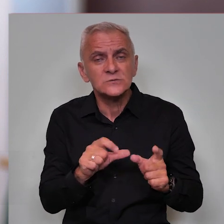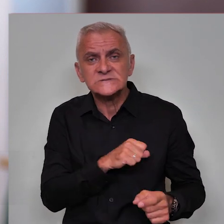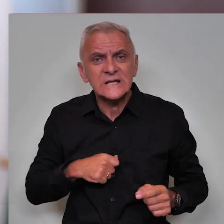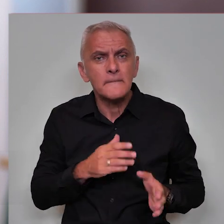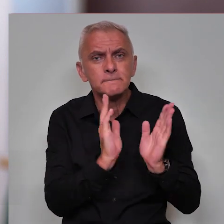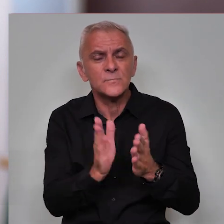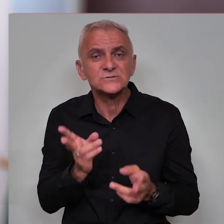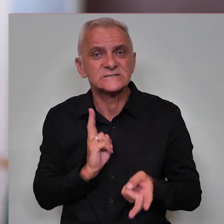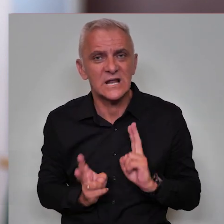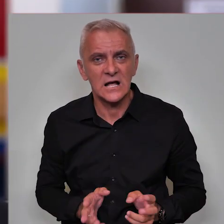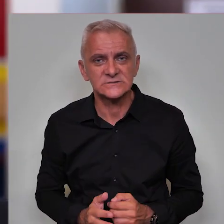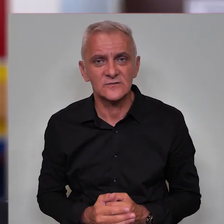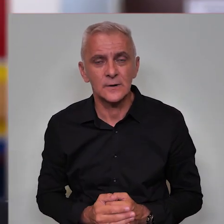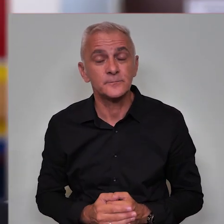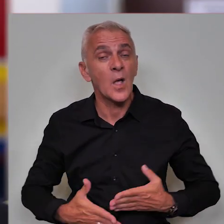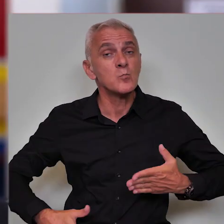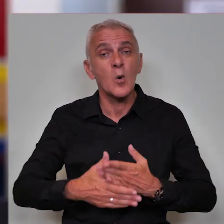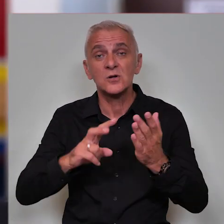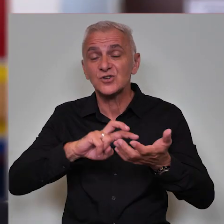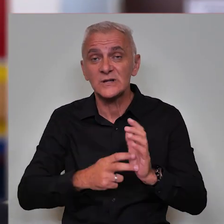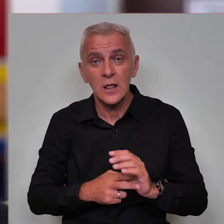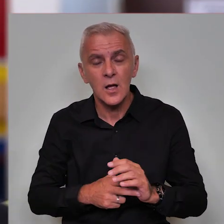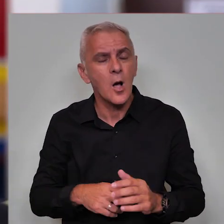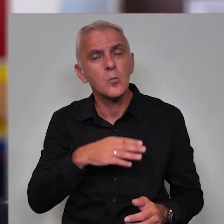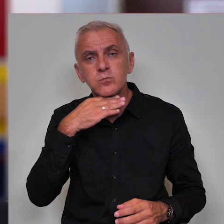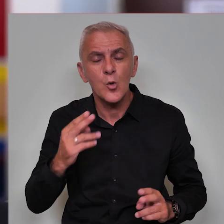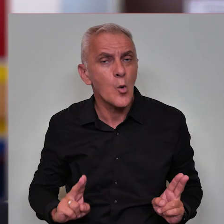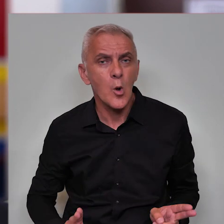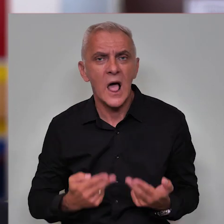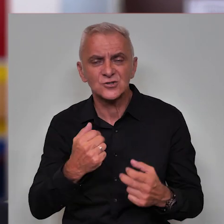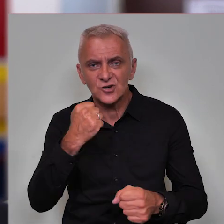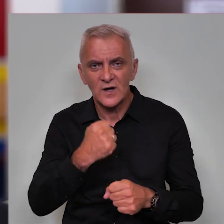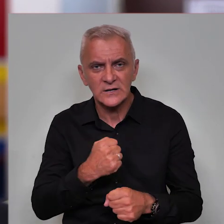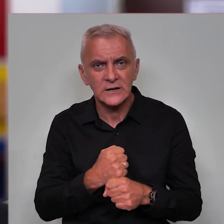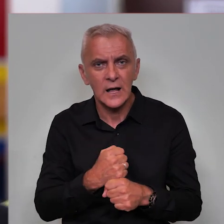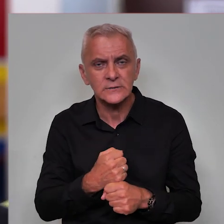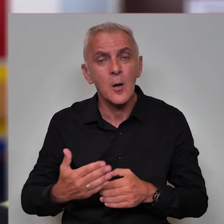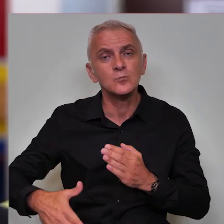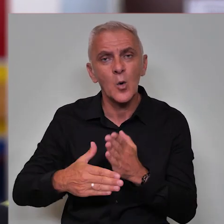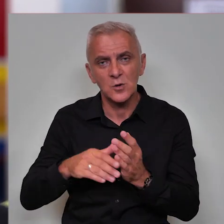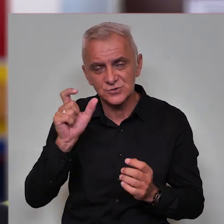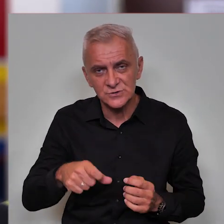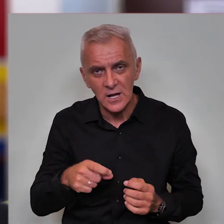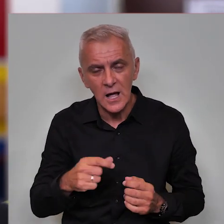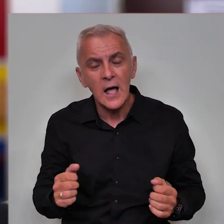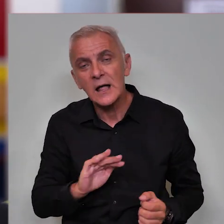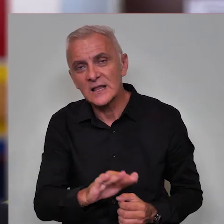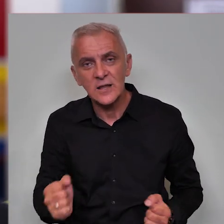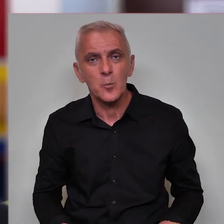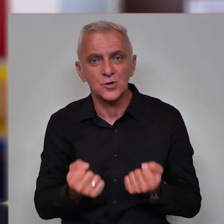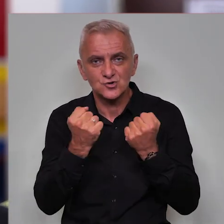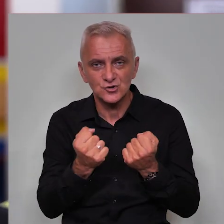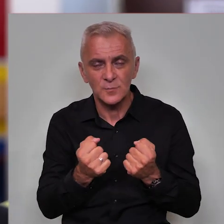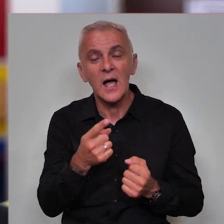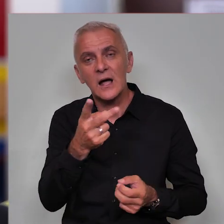sam proces nastavi. Asistivna tehnologija mnogo olakšava rad samog asistenta sa djetitom sa poteškoćama,